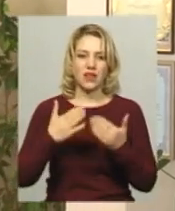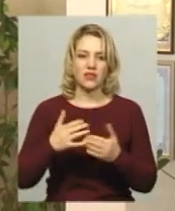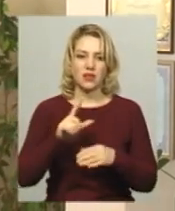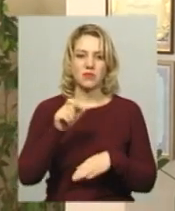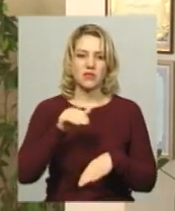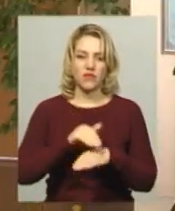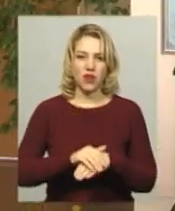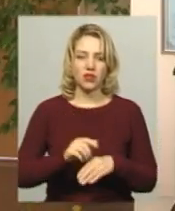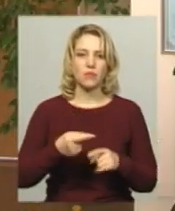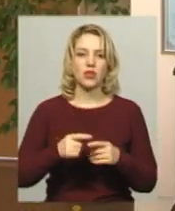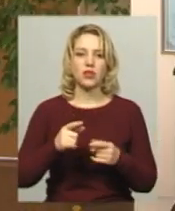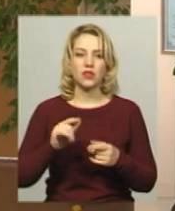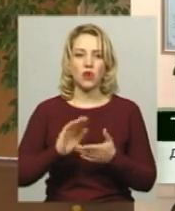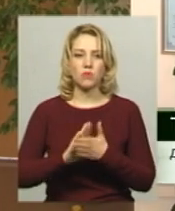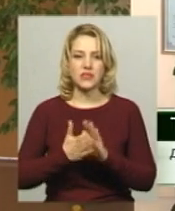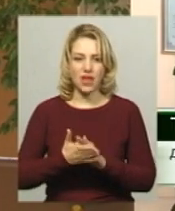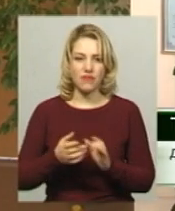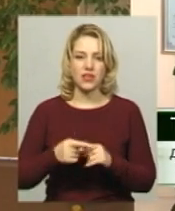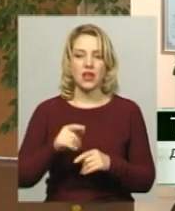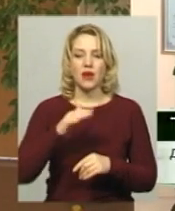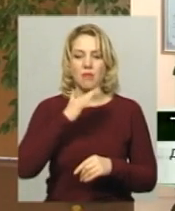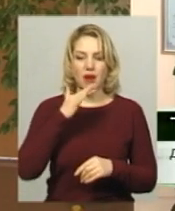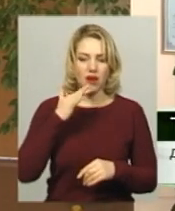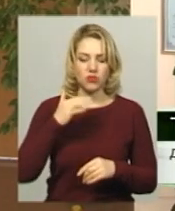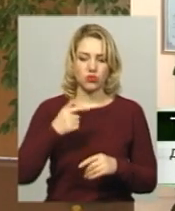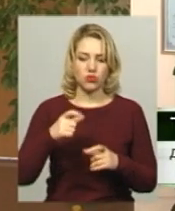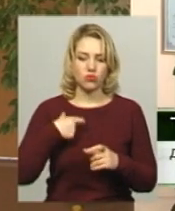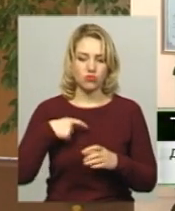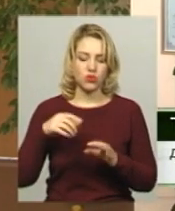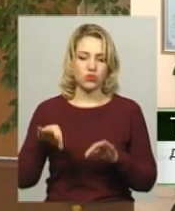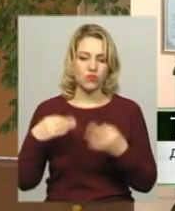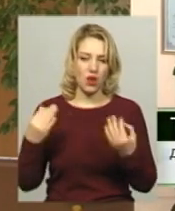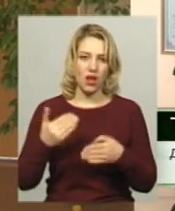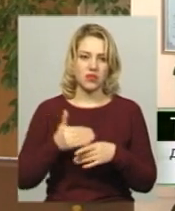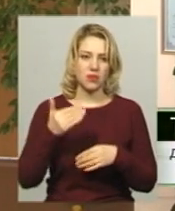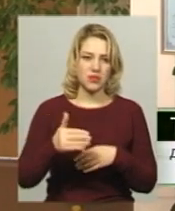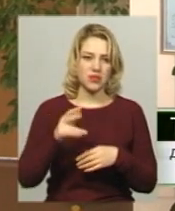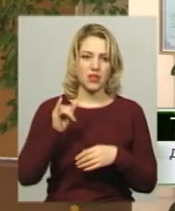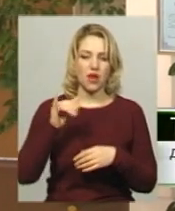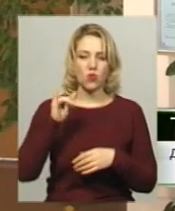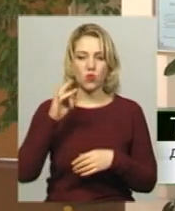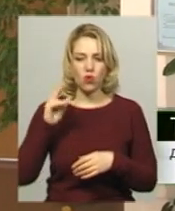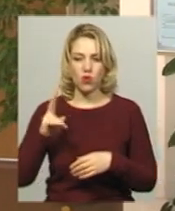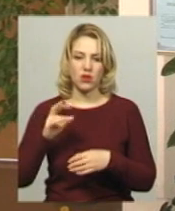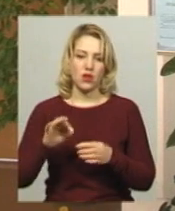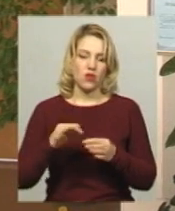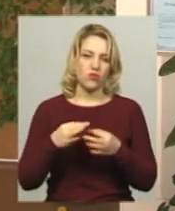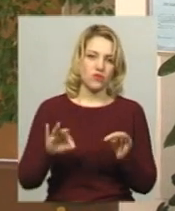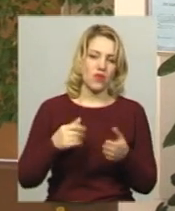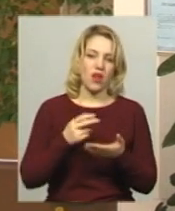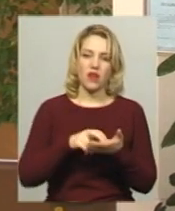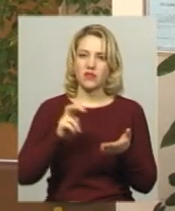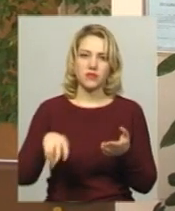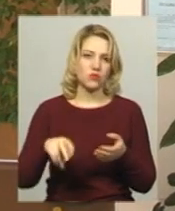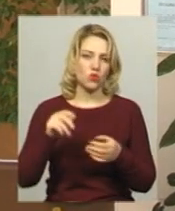фактів і обставин. Дозволяв собі дуже багато учень, запізнювався на урок, дозволив собі раніше вийти на урок. Ті факти, що